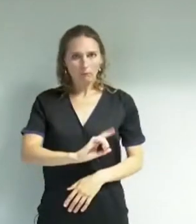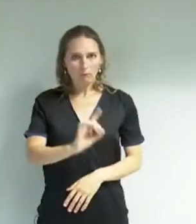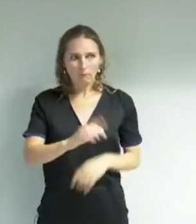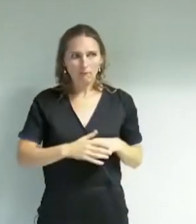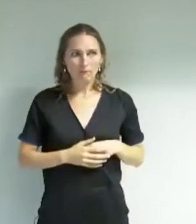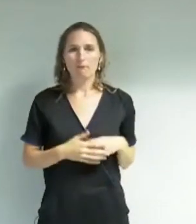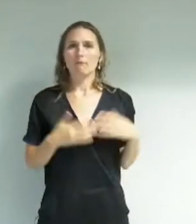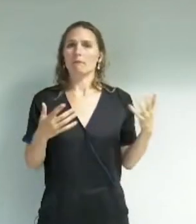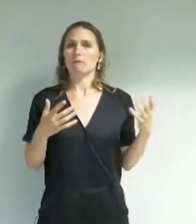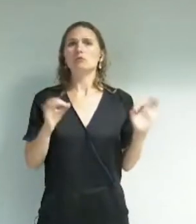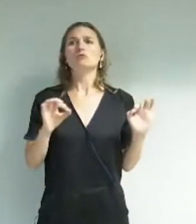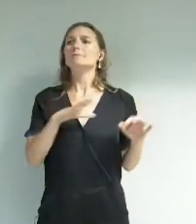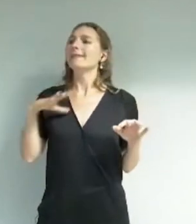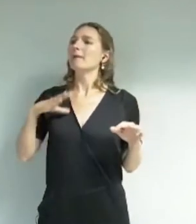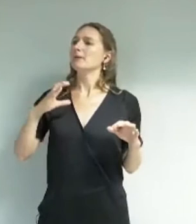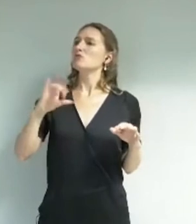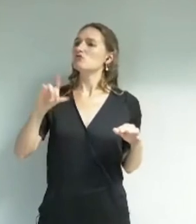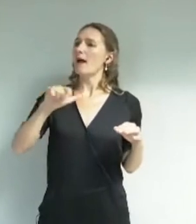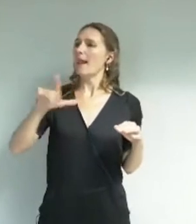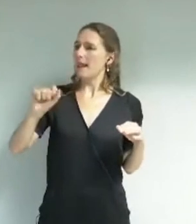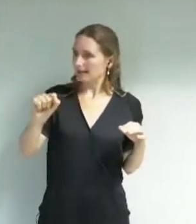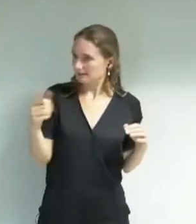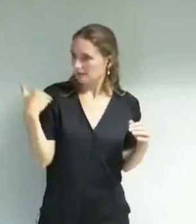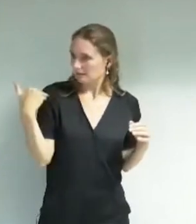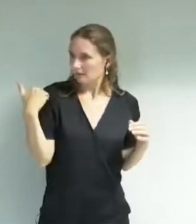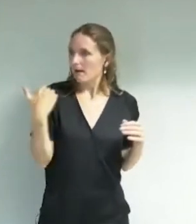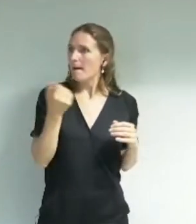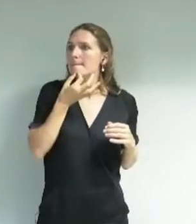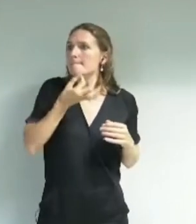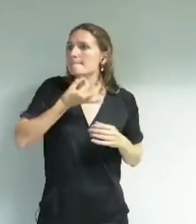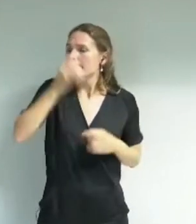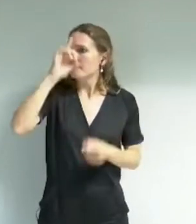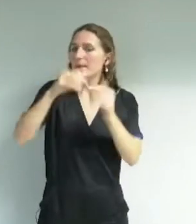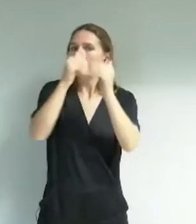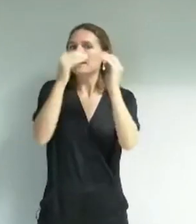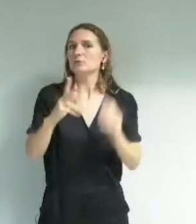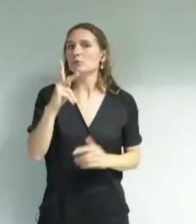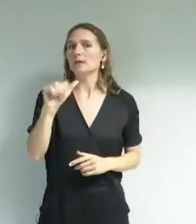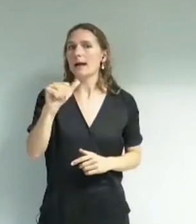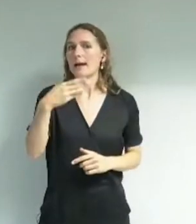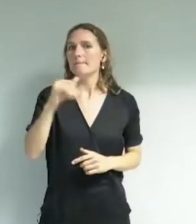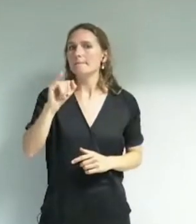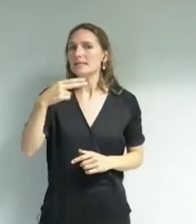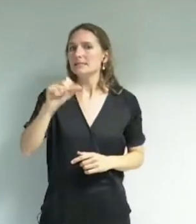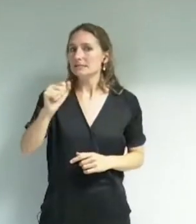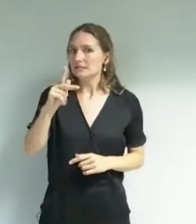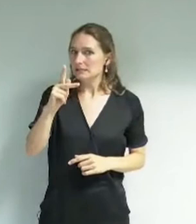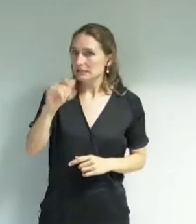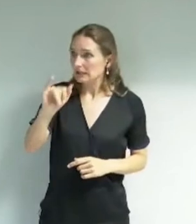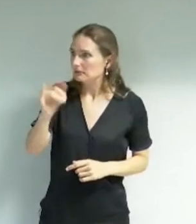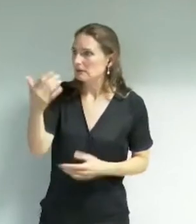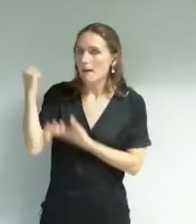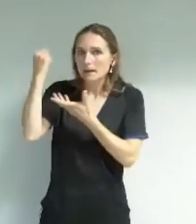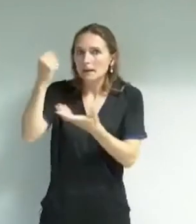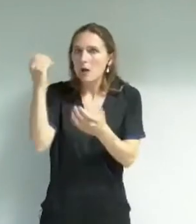tout à l'heure la Villa Kaminsky, un patrimoine remarquable qui appartient à la ville et que vous laissez